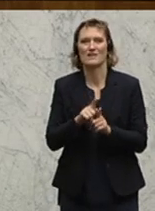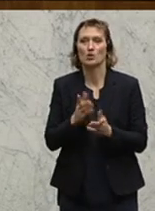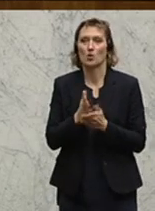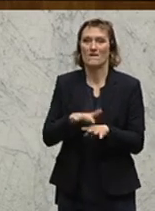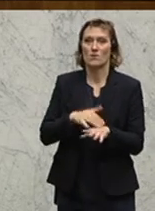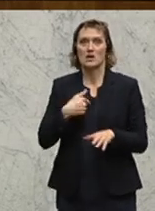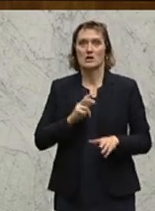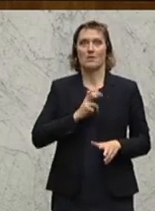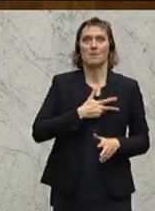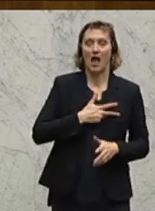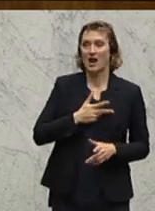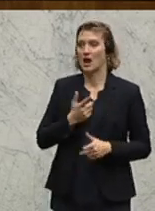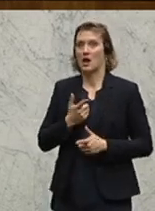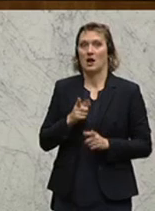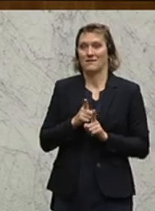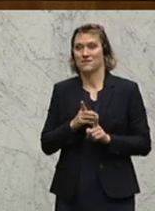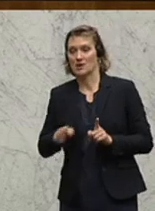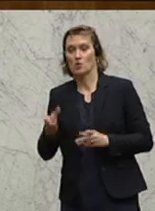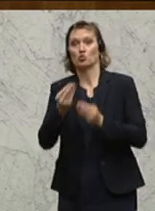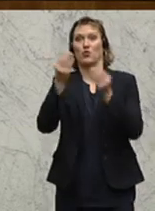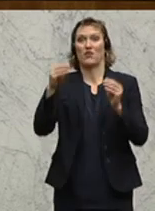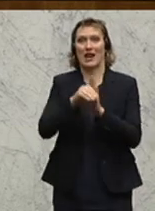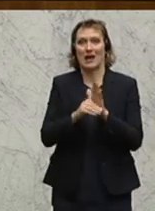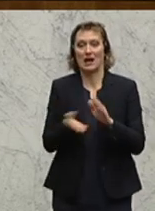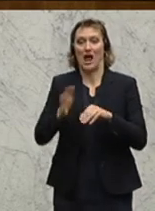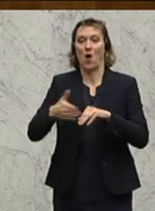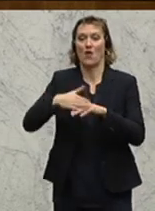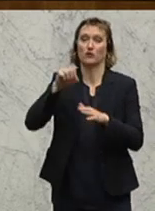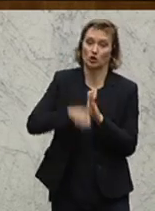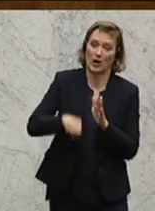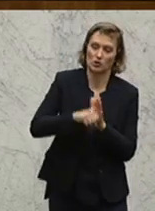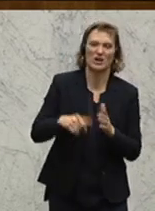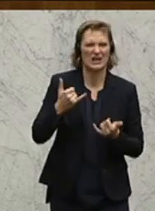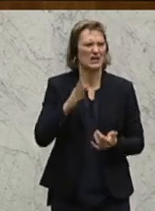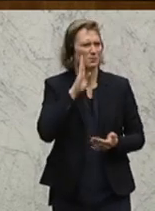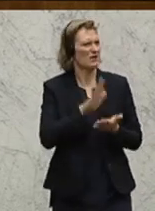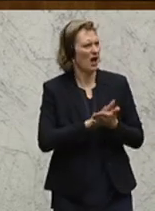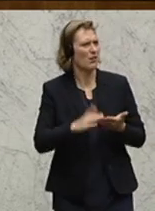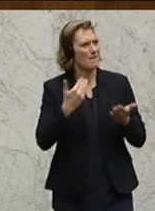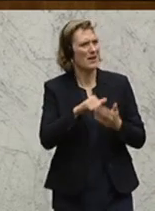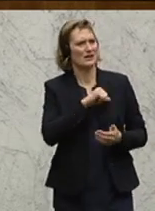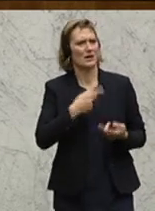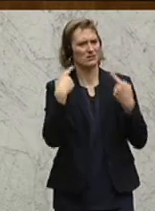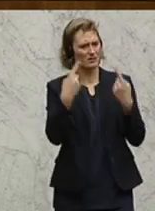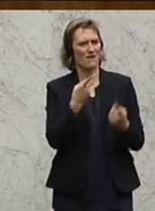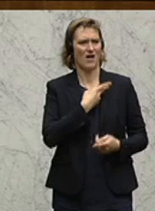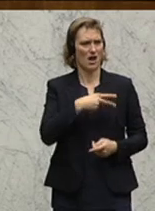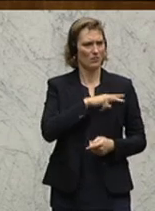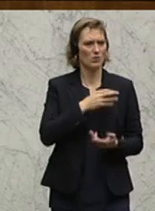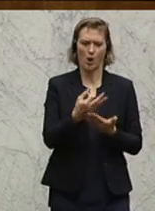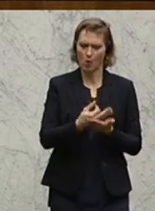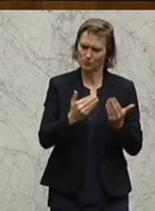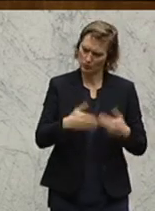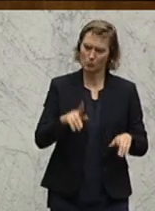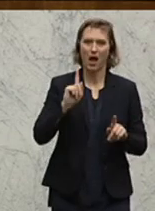im Kriminal, weil die Begehrlichkeit zu groß ist und die Regulierungswut zu groß ist. Daher bitte stellen wir ab auf mehr Ausbildung, auf mehr Selbstverantwortung und überhaupt